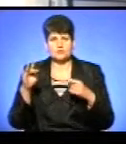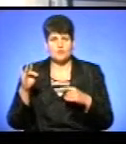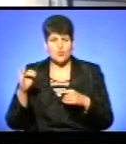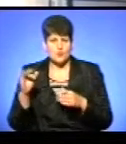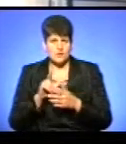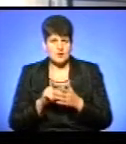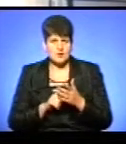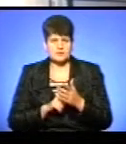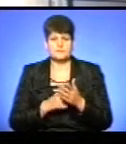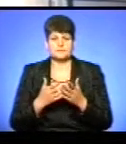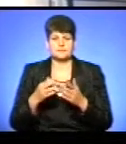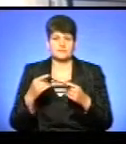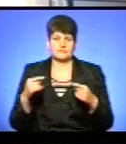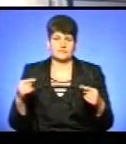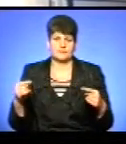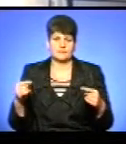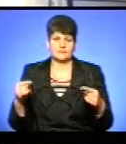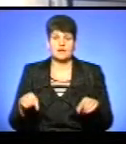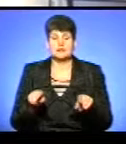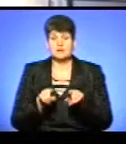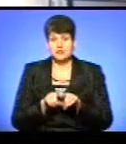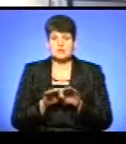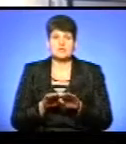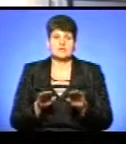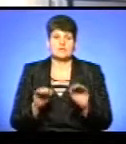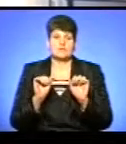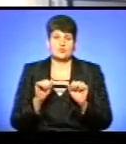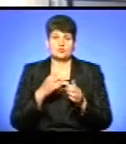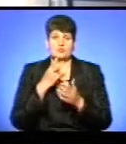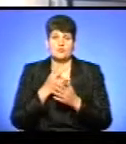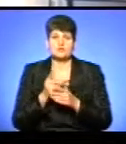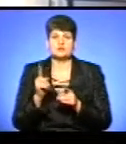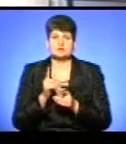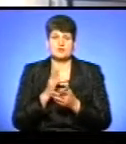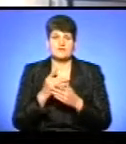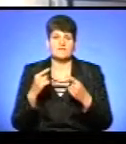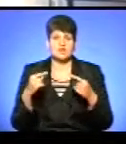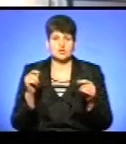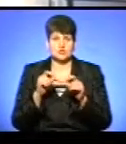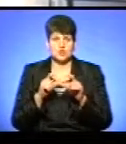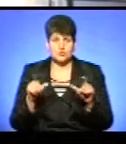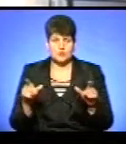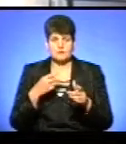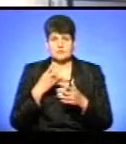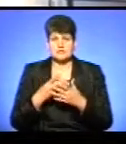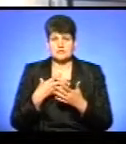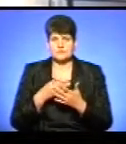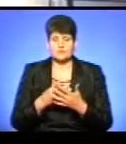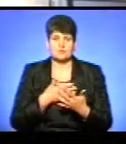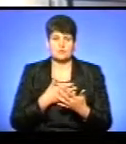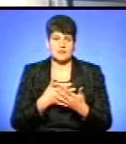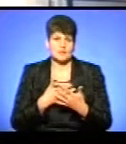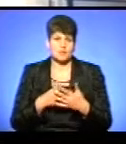через твори образотворчого мистецтва. Також діти можуть побачити, що відбувається в інших школах, виразити свою громадянську